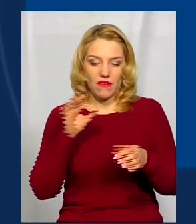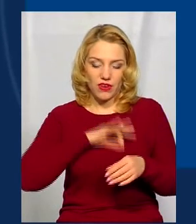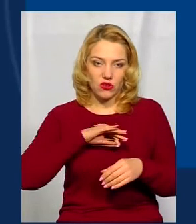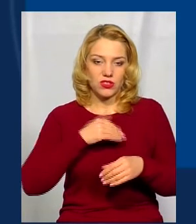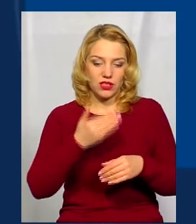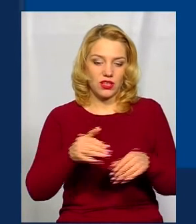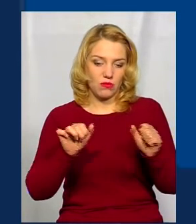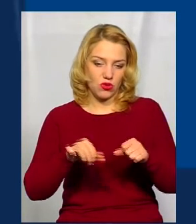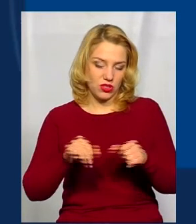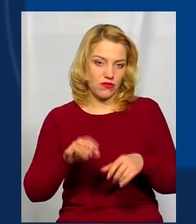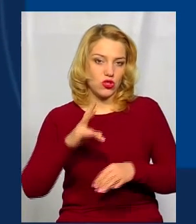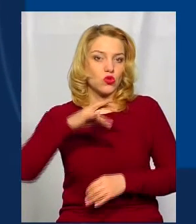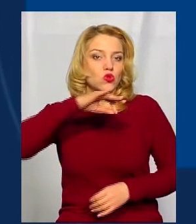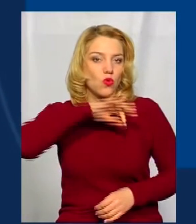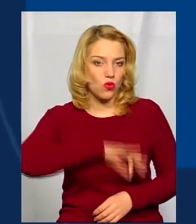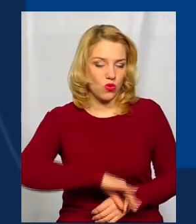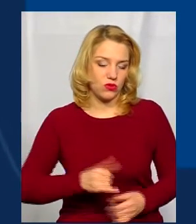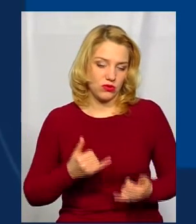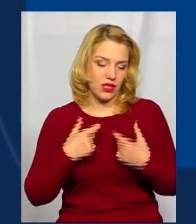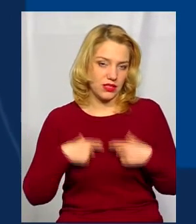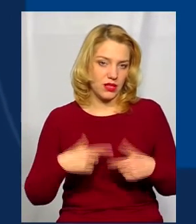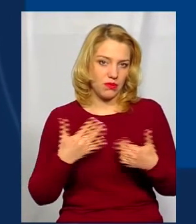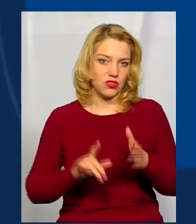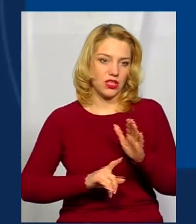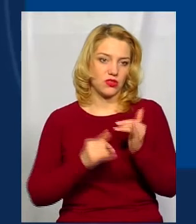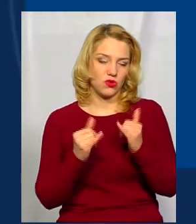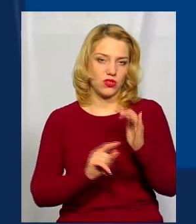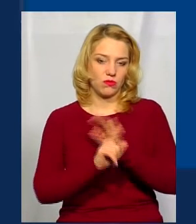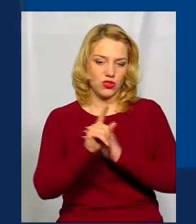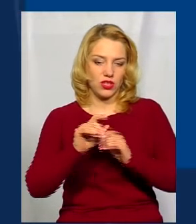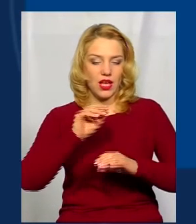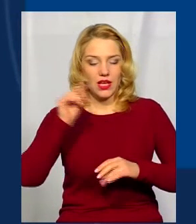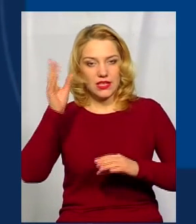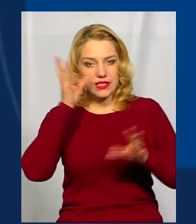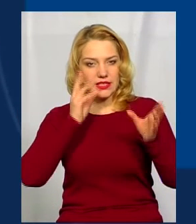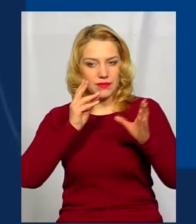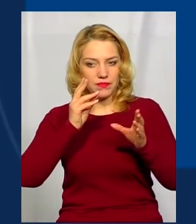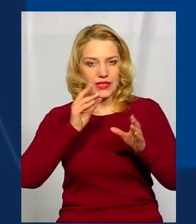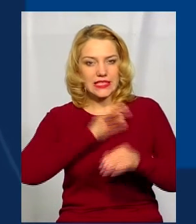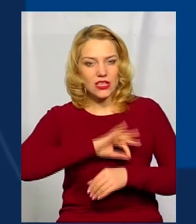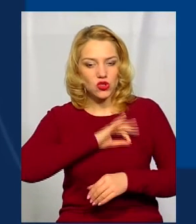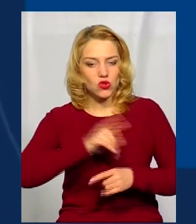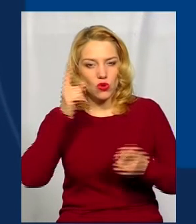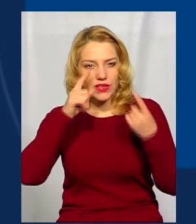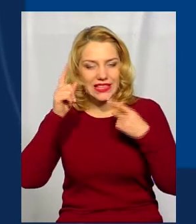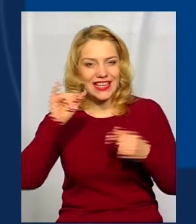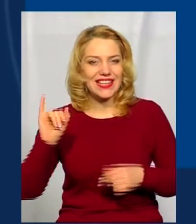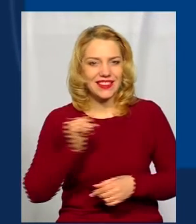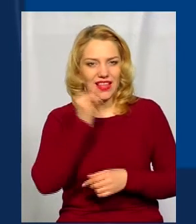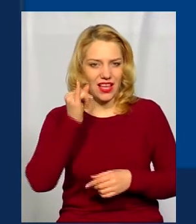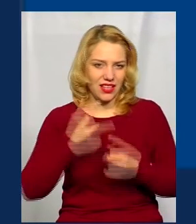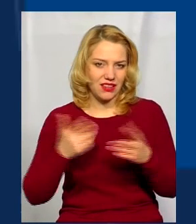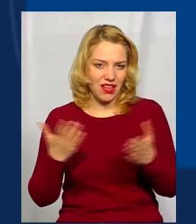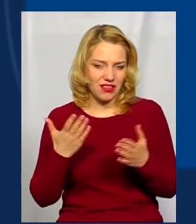користю для себе. Вже сьогодні почала застосовувати ідеї, які отримала під час двох